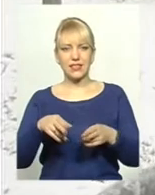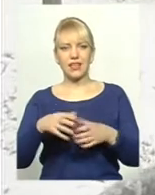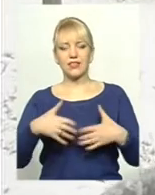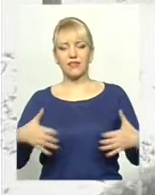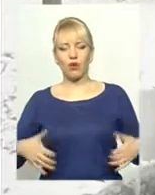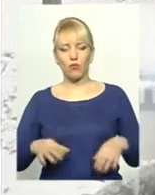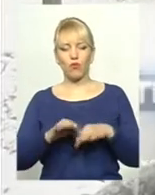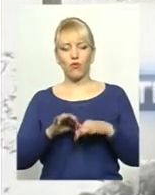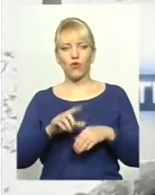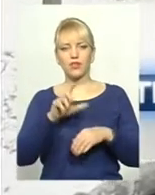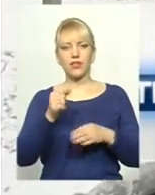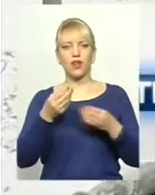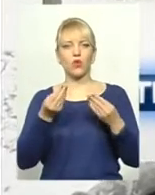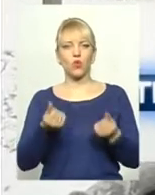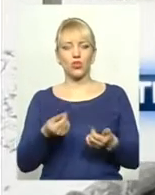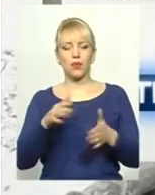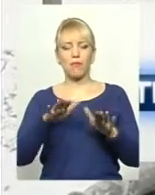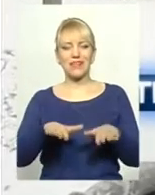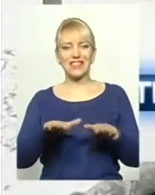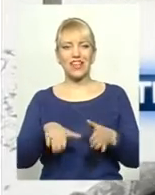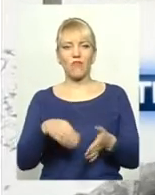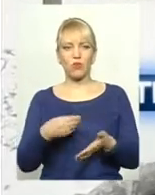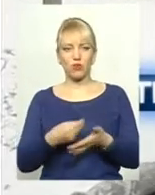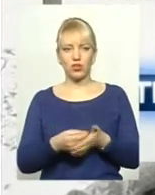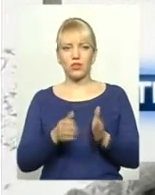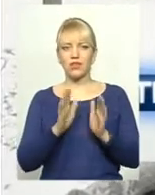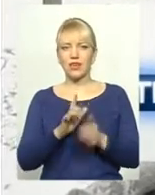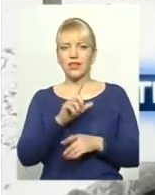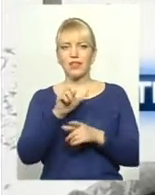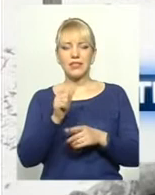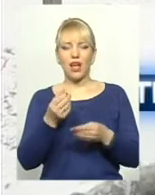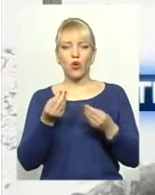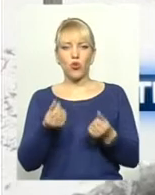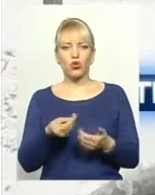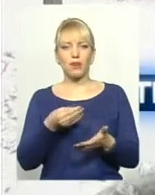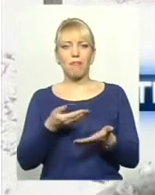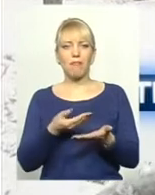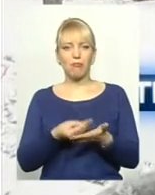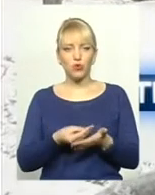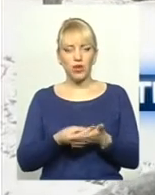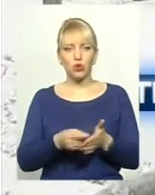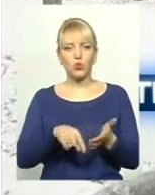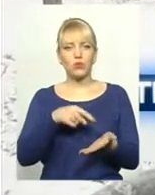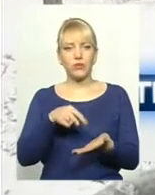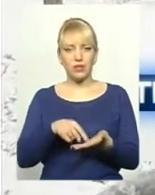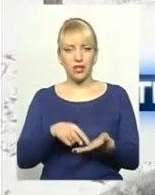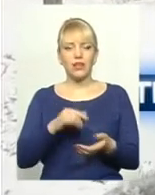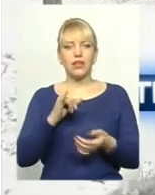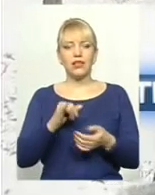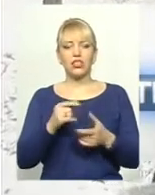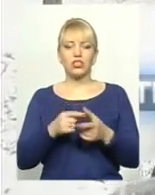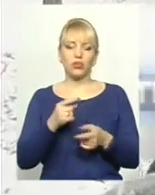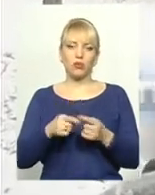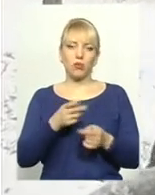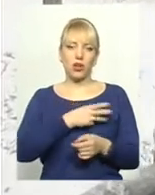кошти місцевого бюджету, тільки за кошти місцевого бюджету. Чи по бажанню власника